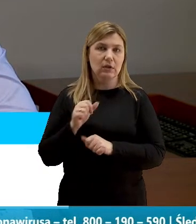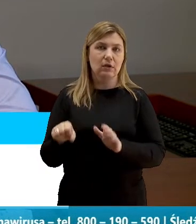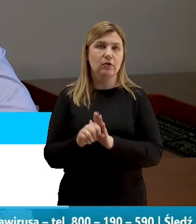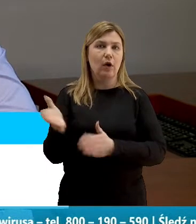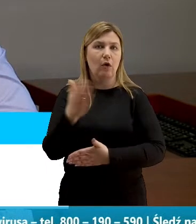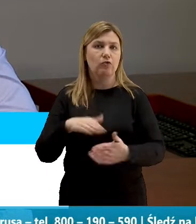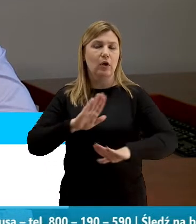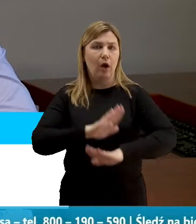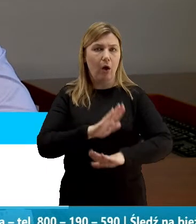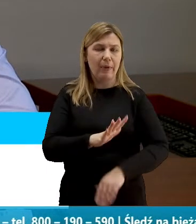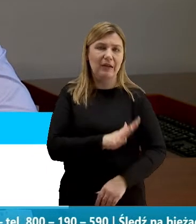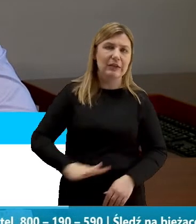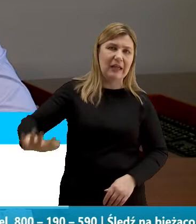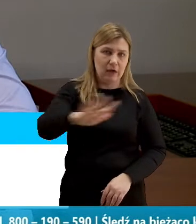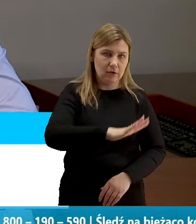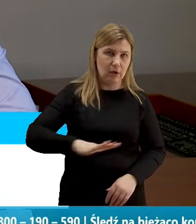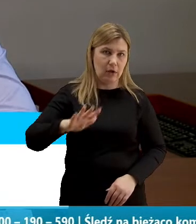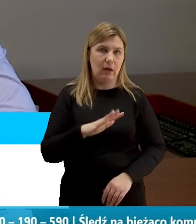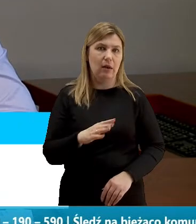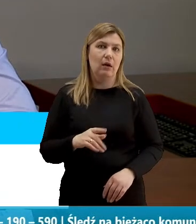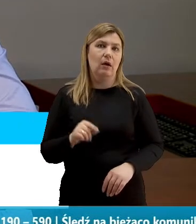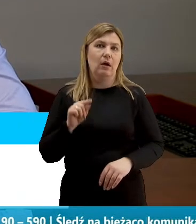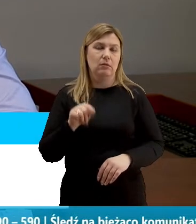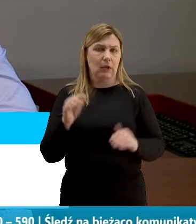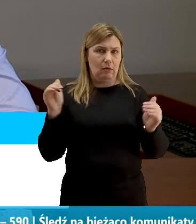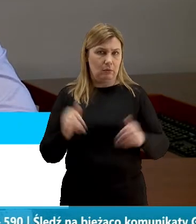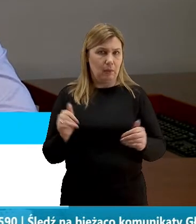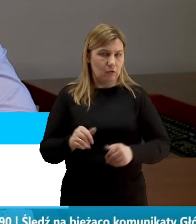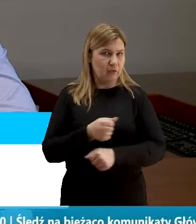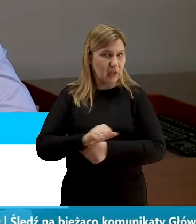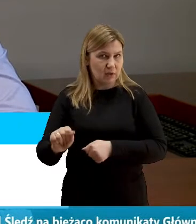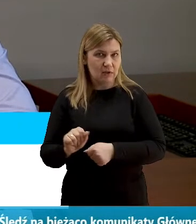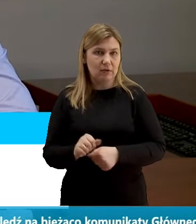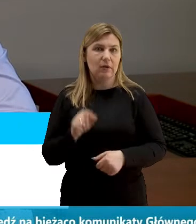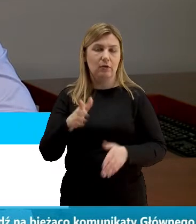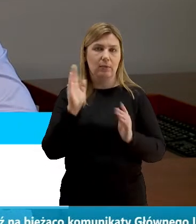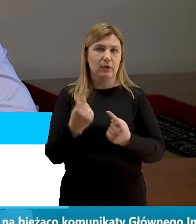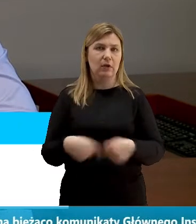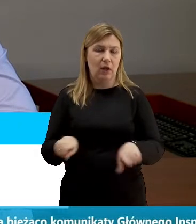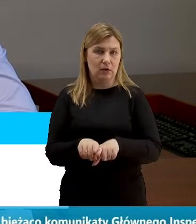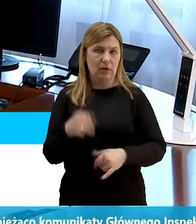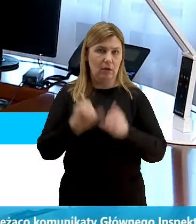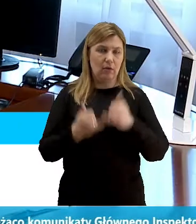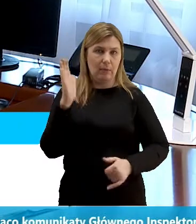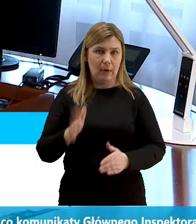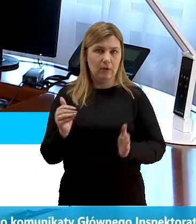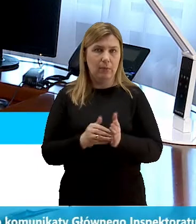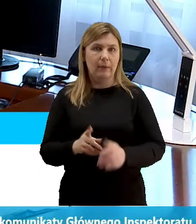terytorialnej więc to jest możliwe i to będziemy realizowali jeśli będzie taka potrzeba Pan Piotr